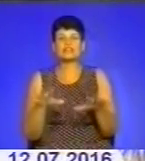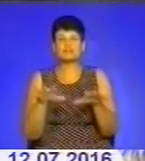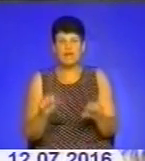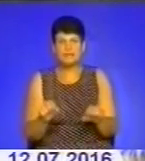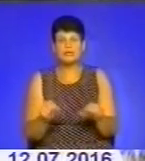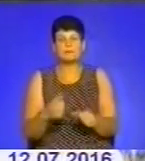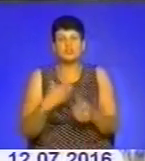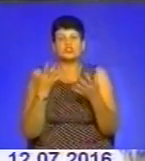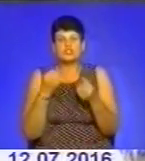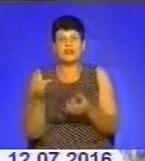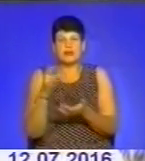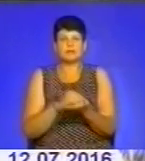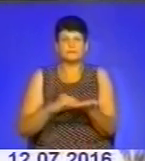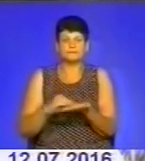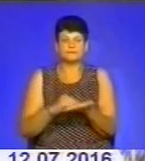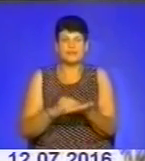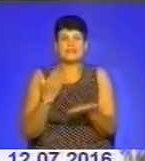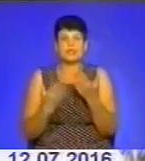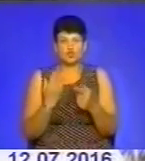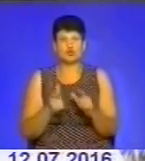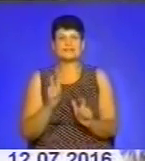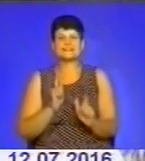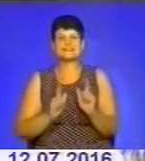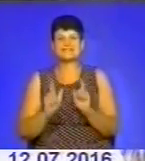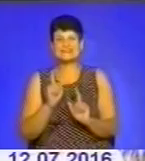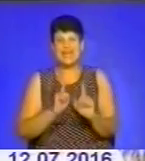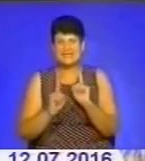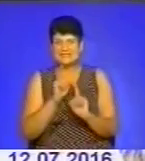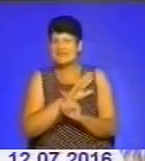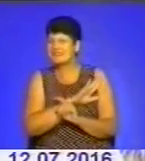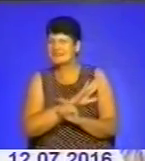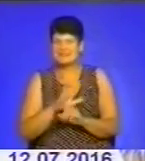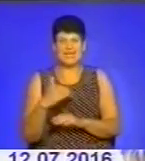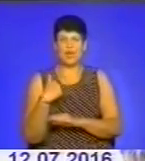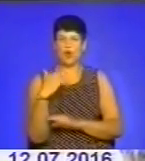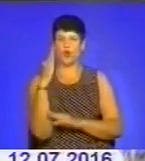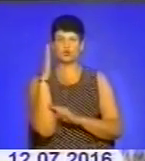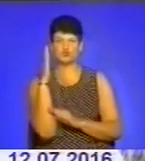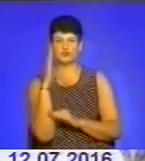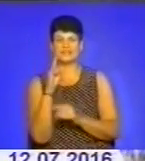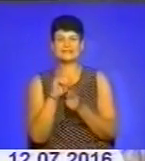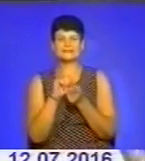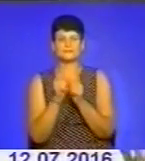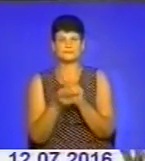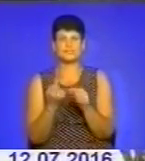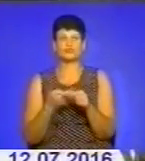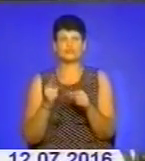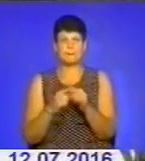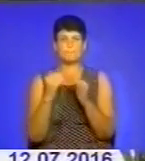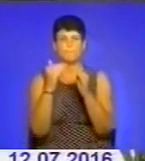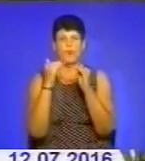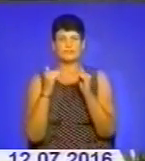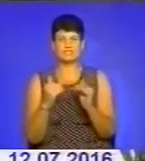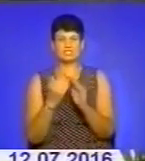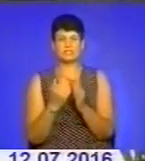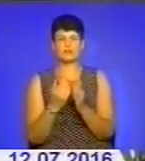наголошуємо. Якщо сесія не голосує про оптимізацію даних закладів, тобто понижені в ступені, ми